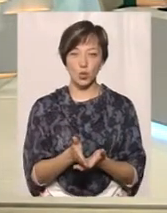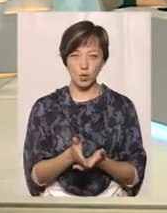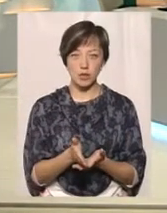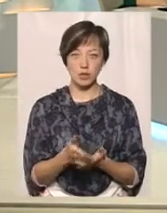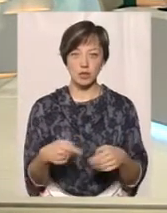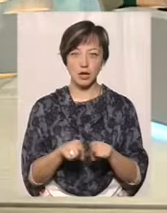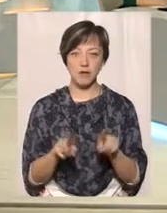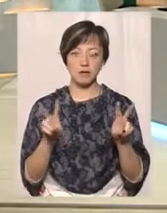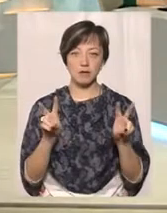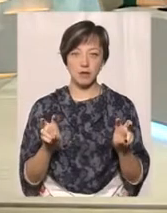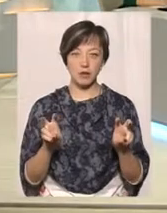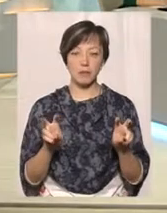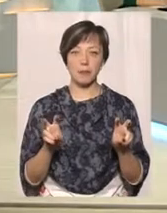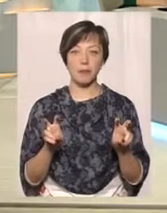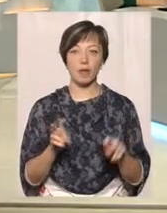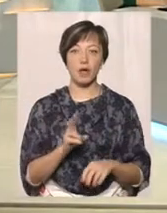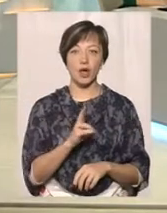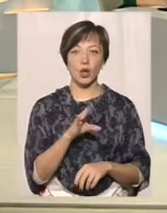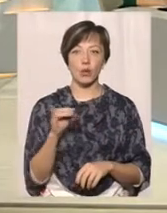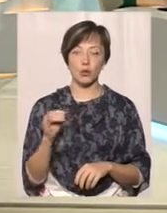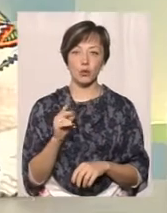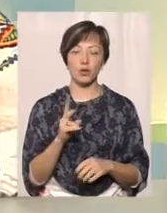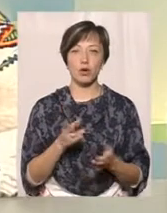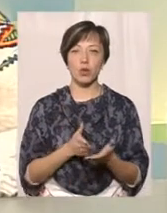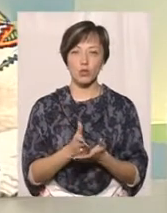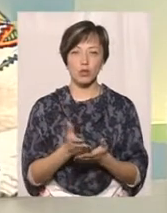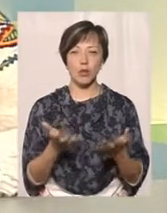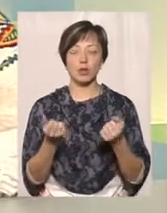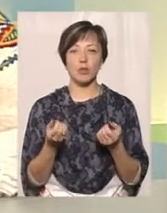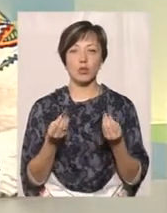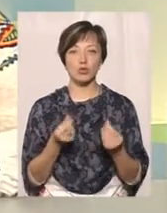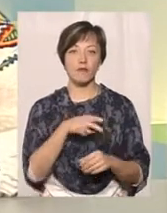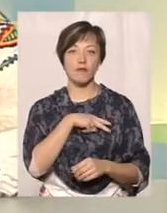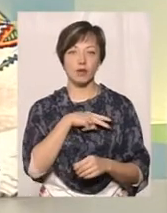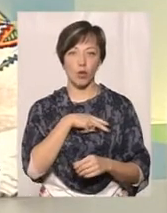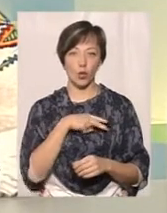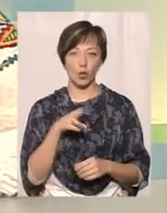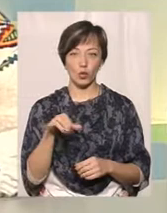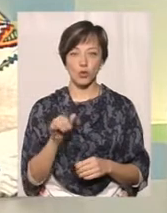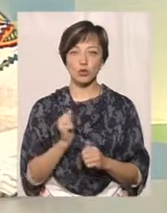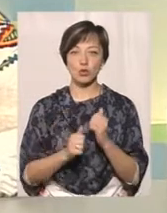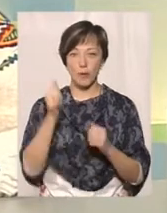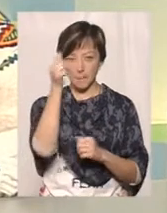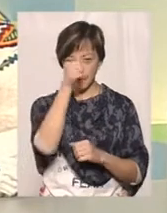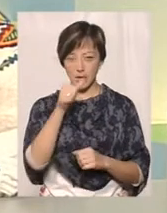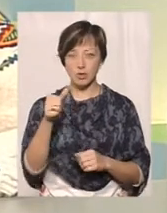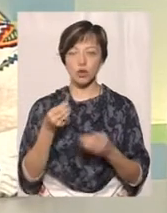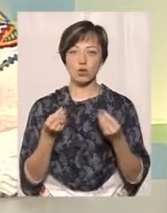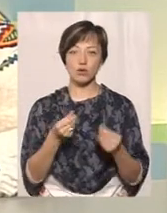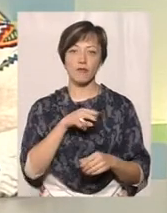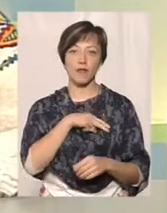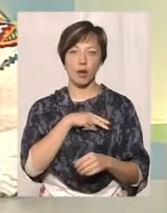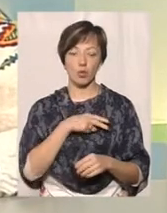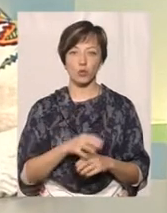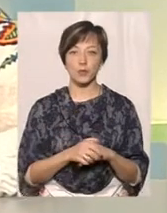так називаємо, Q-курс, вони отримують грошову винагороду. Щомісячну грошову винагороду.